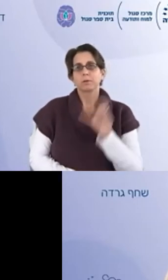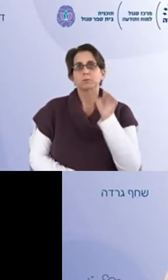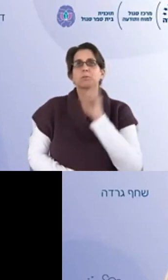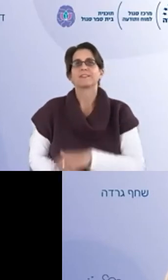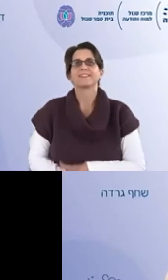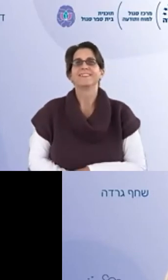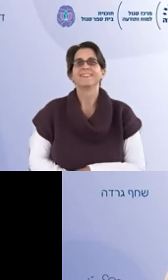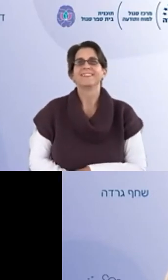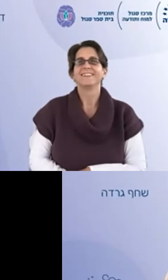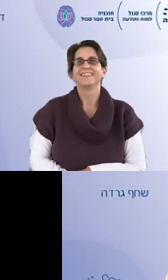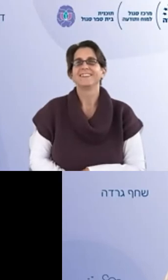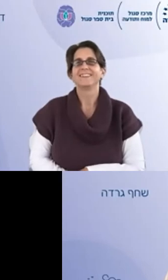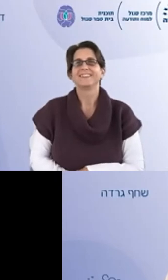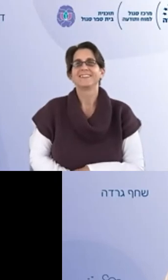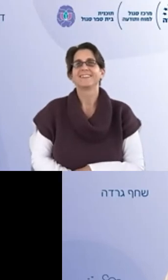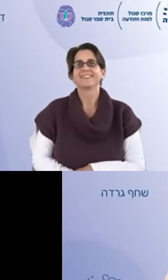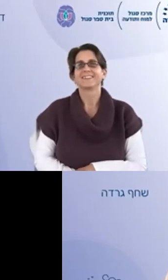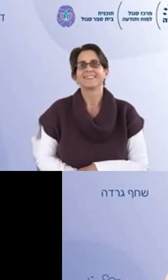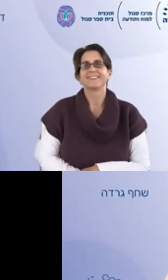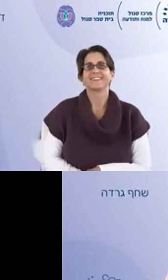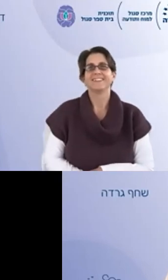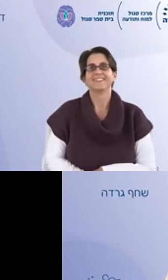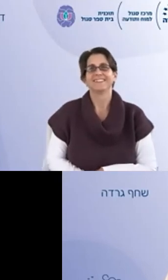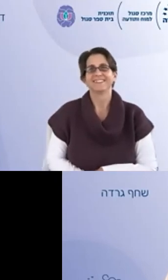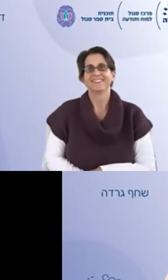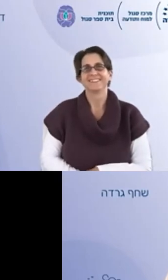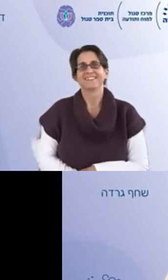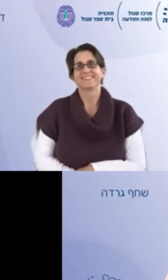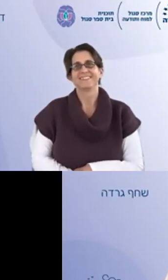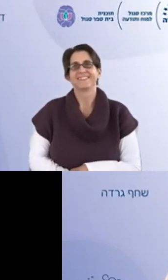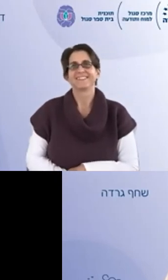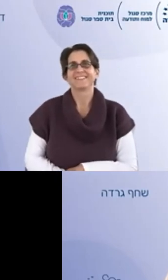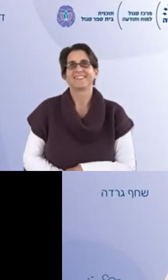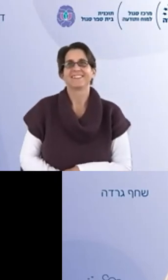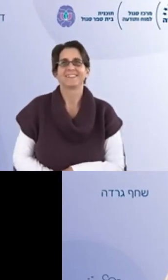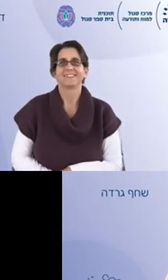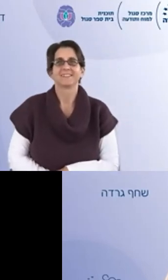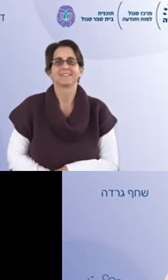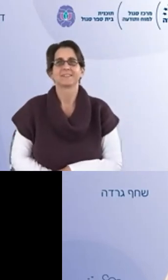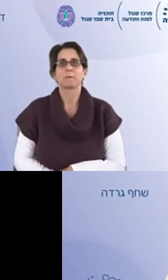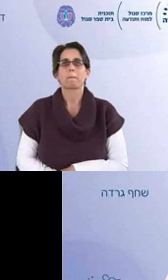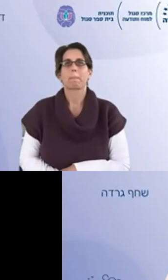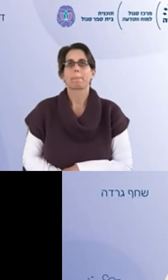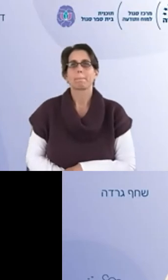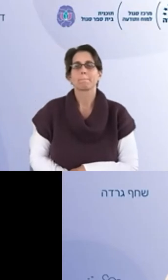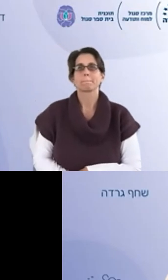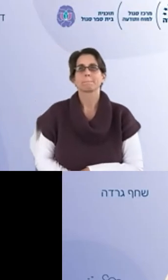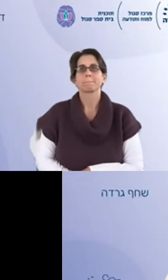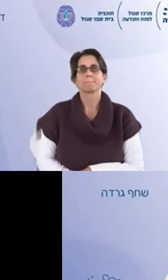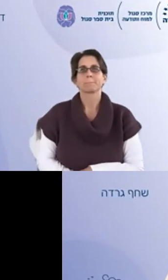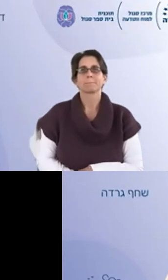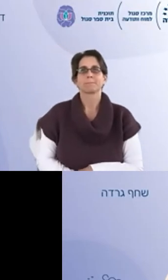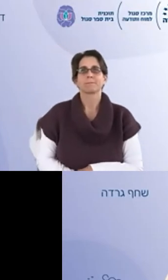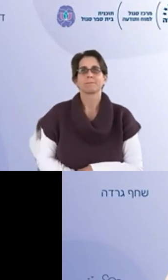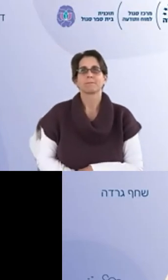במשפט במשפט לך עצר הכל גם שאתה הכיר אני אב לארבעה ילדים מ-0 עד 8 שכולם